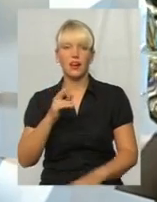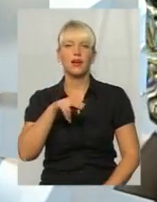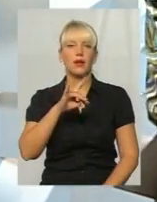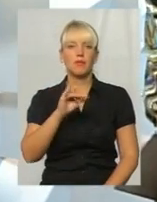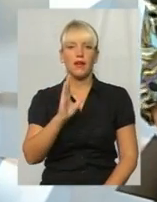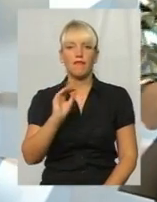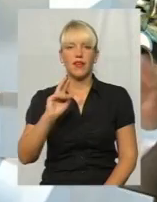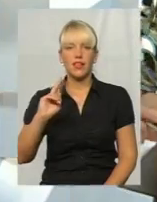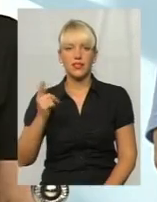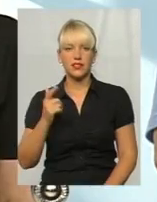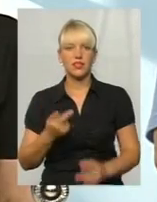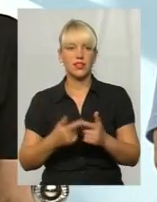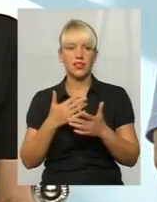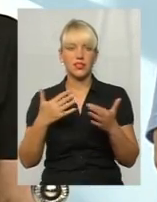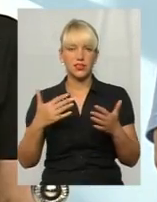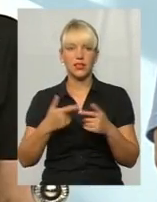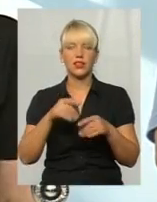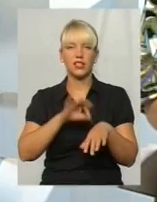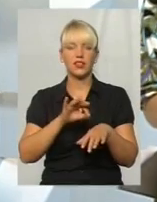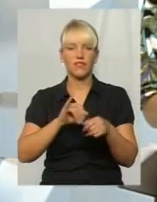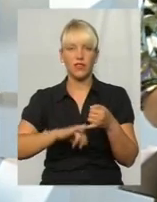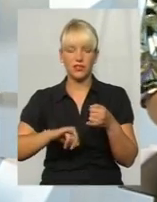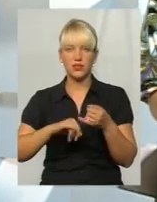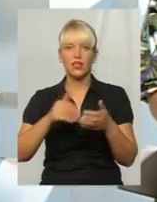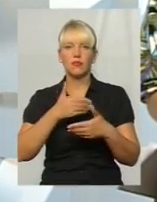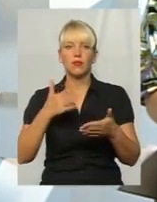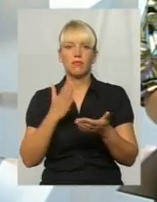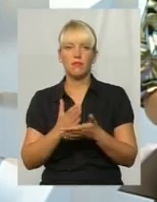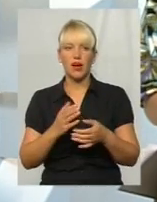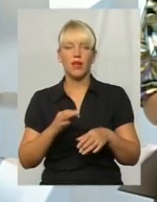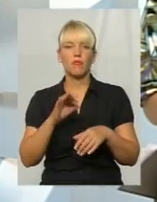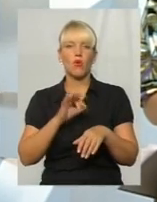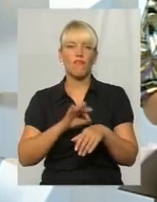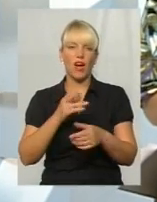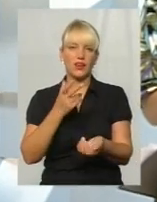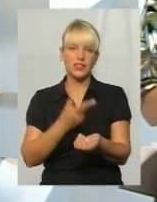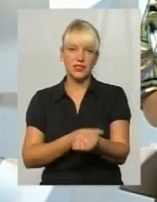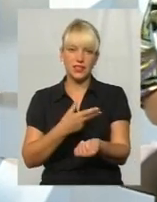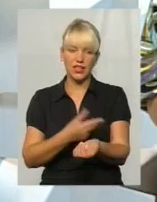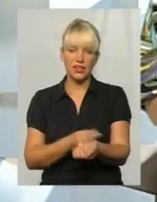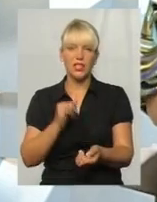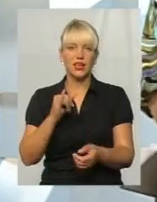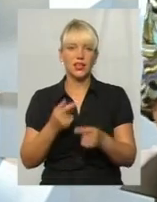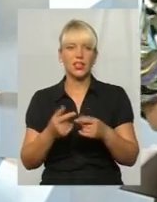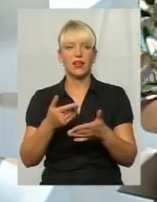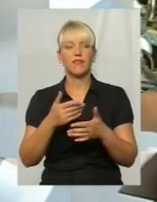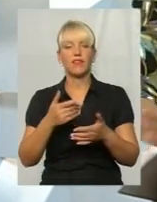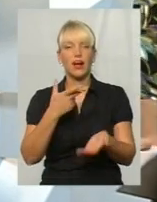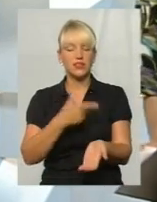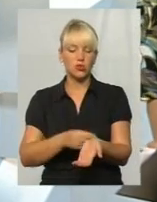низки вірусних інфекцій, ми маємо вакцину і хочеться, вакцинуючи себе або